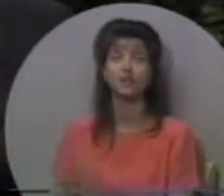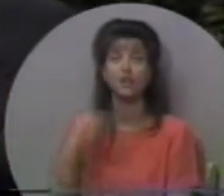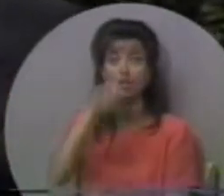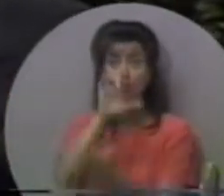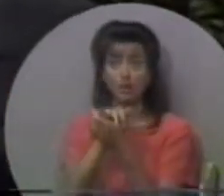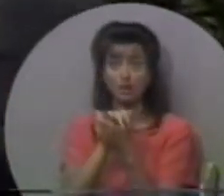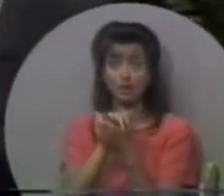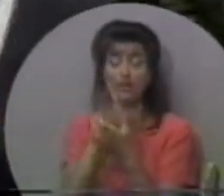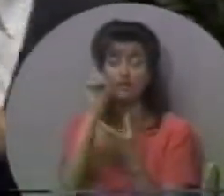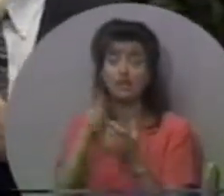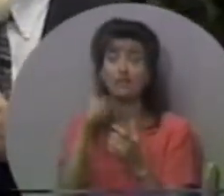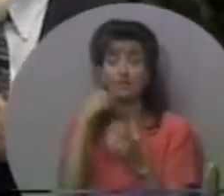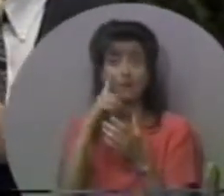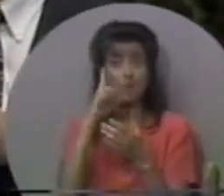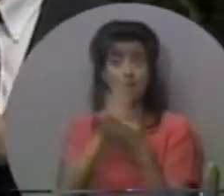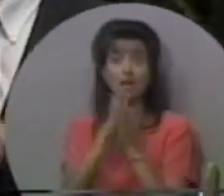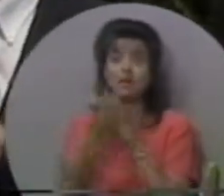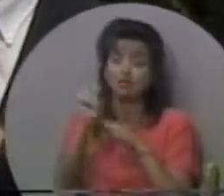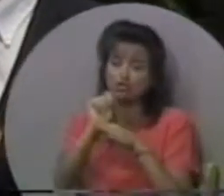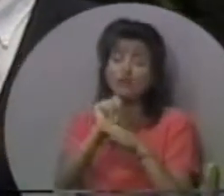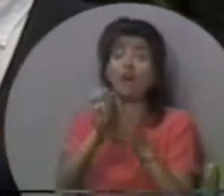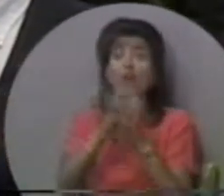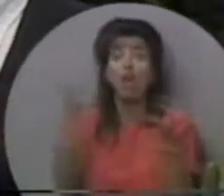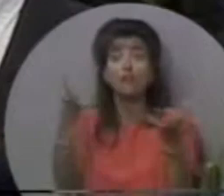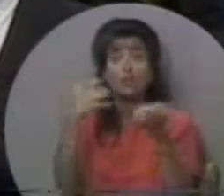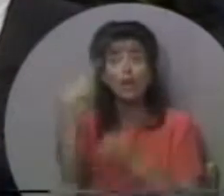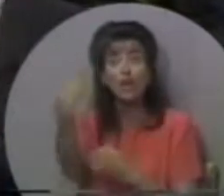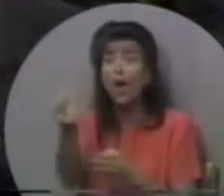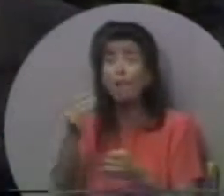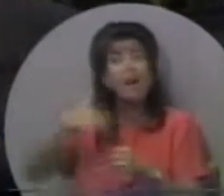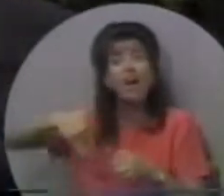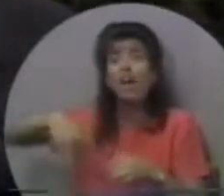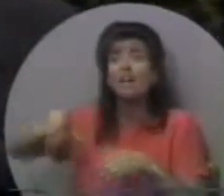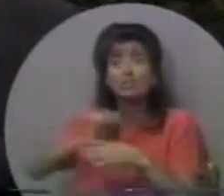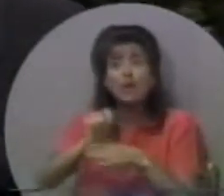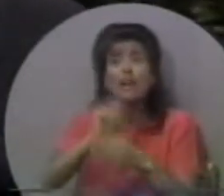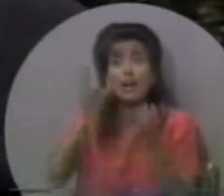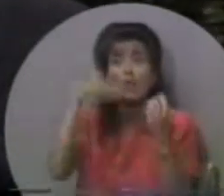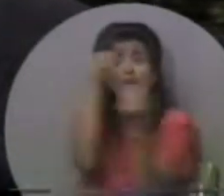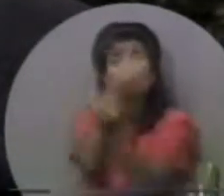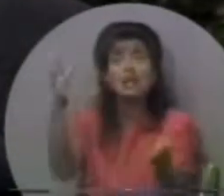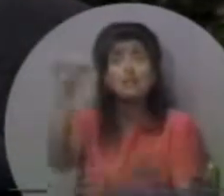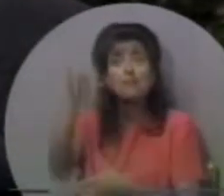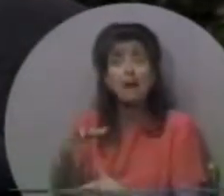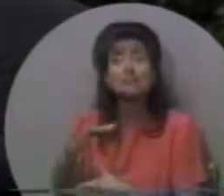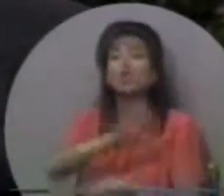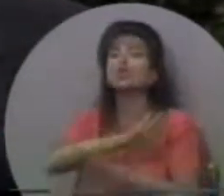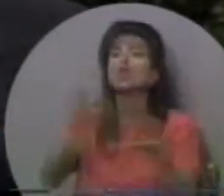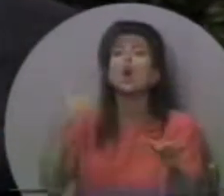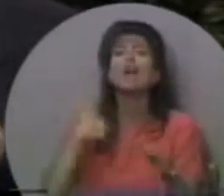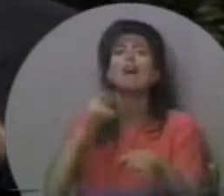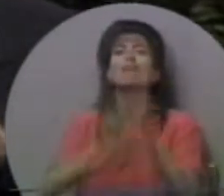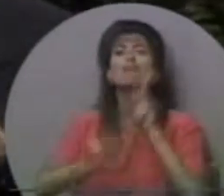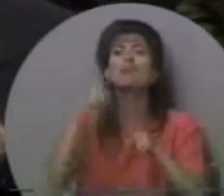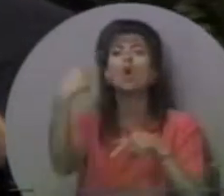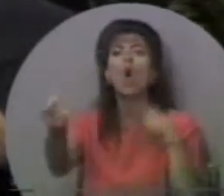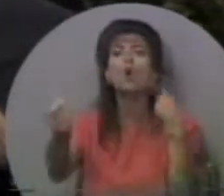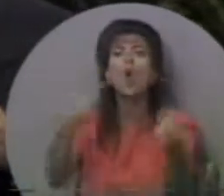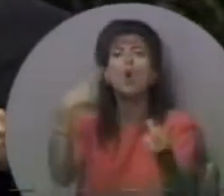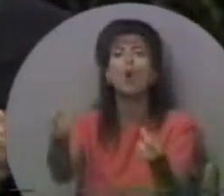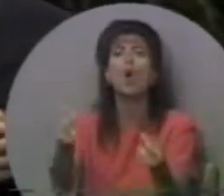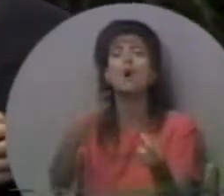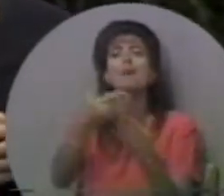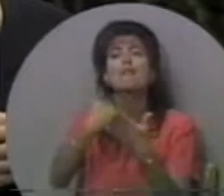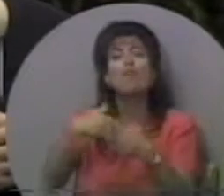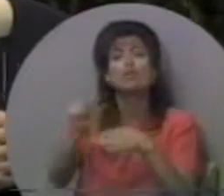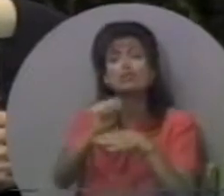Ми віримо, що ми потребуємо бути треновані для того, щоб поїхати. Багато з вас хоче поїхати до того, як ви треновані. кажу вам, пасторам,